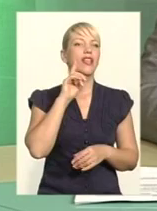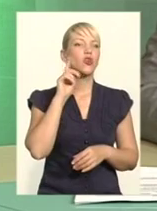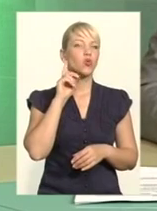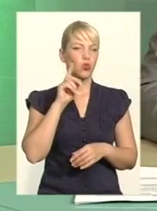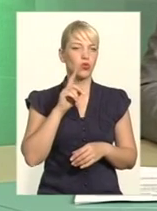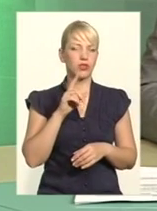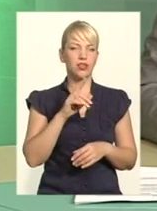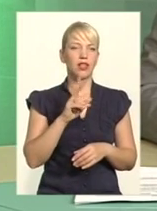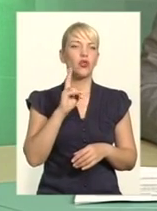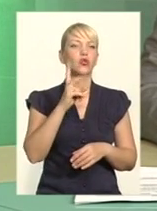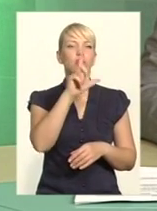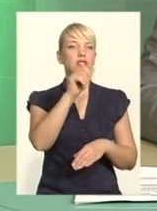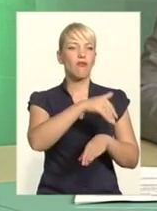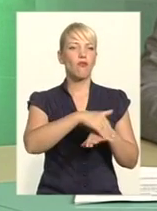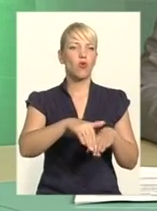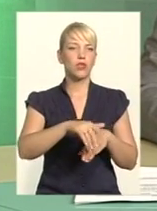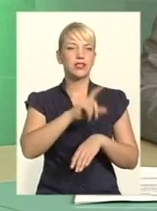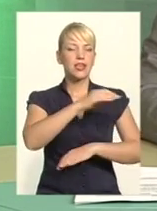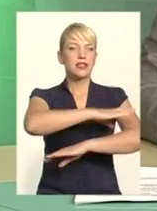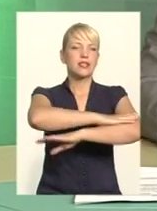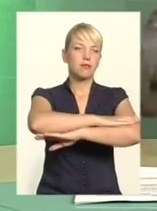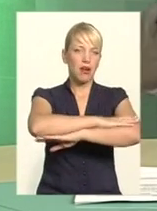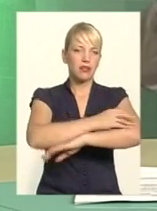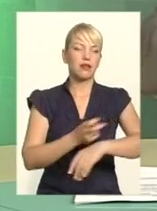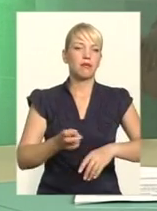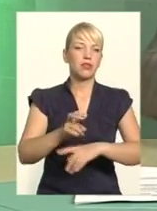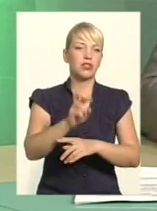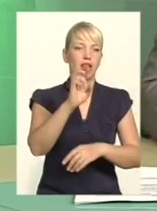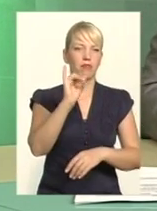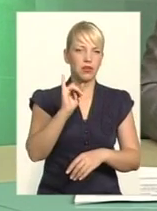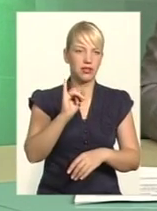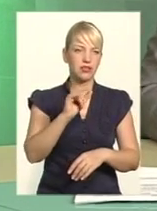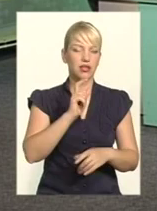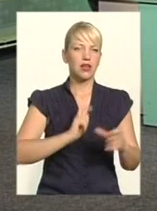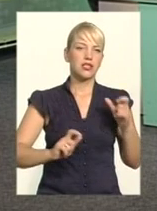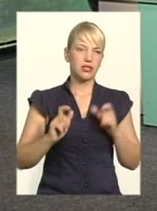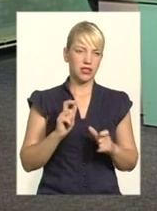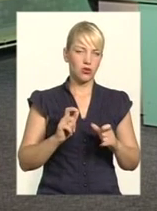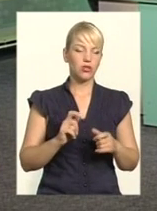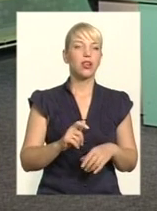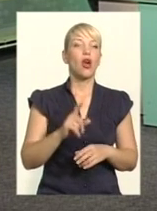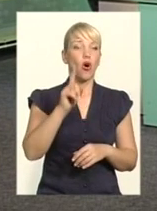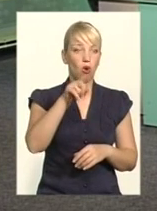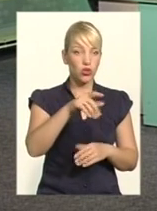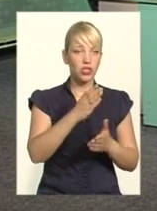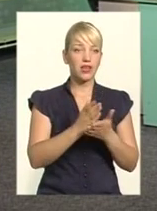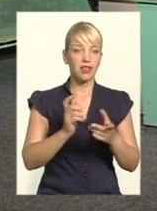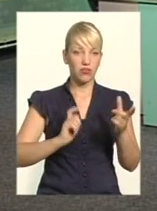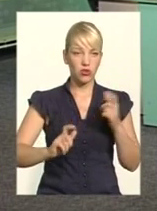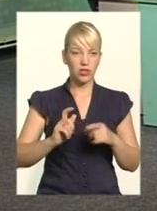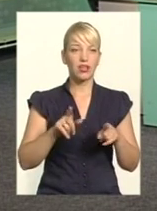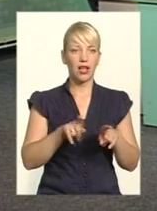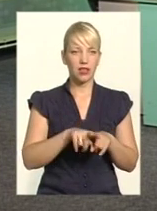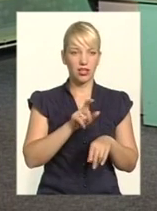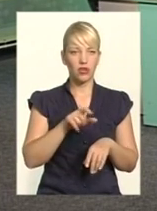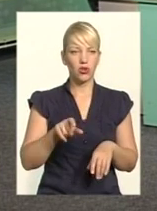з вулиці, з парти вузу прийшла би. Хоча вже в вузі є такі потужні молоді люди, яким просто реально можна позазрити їхнього креативності,